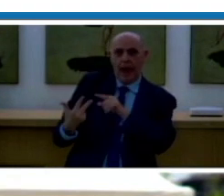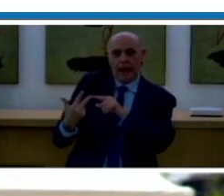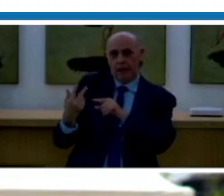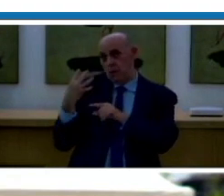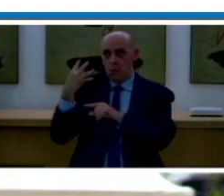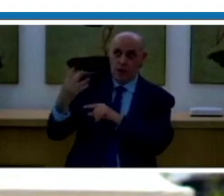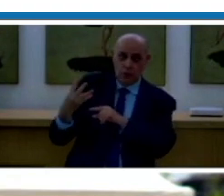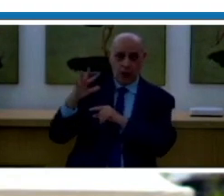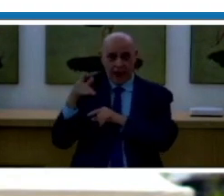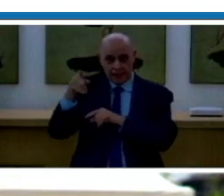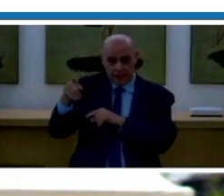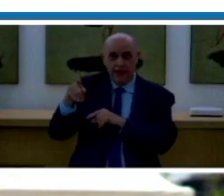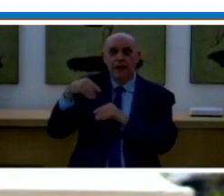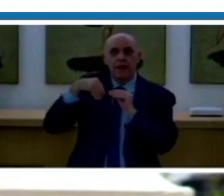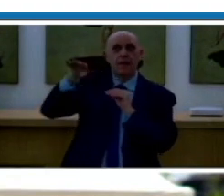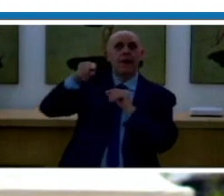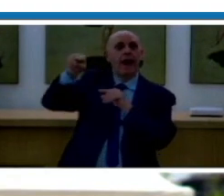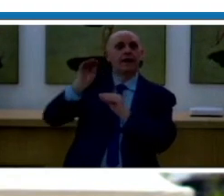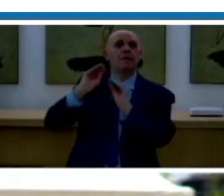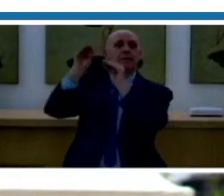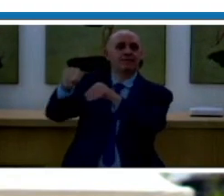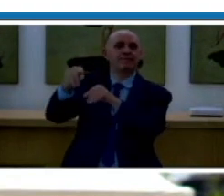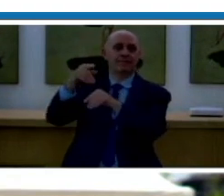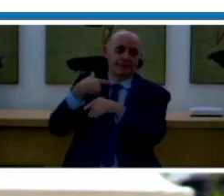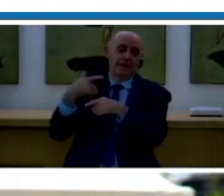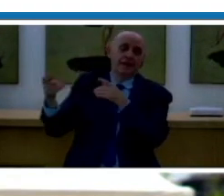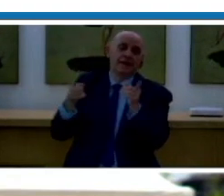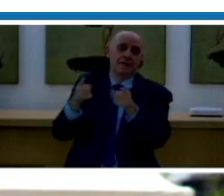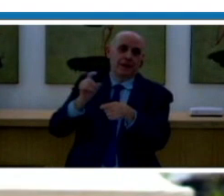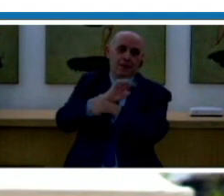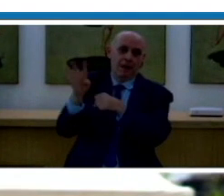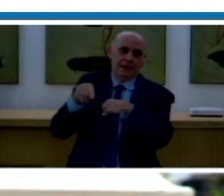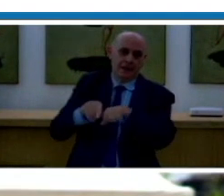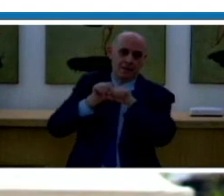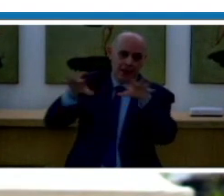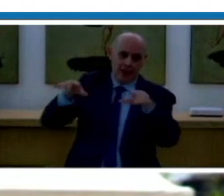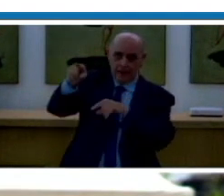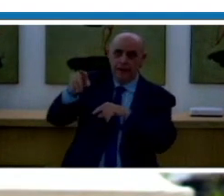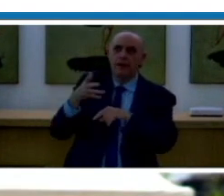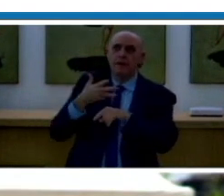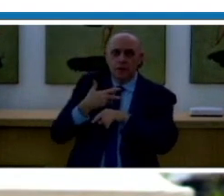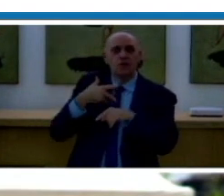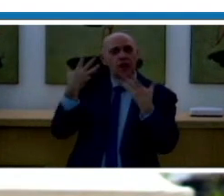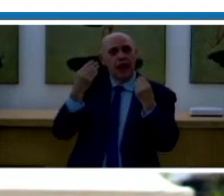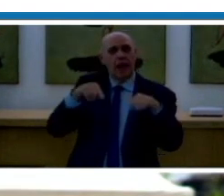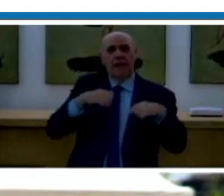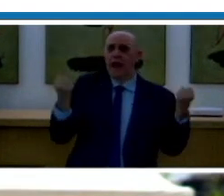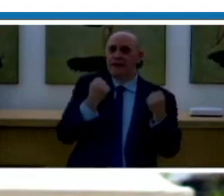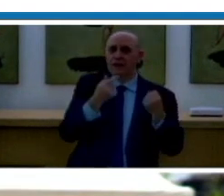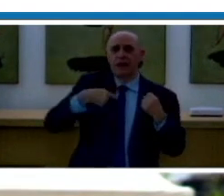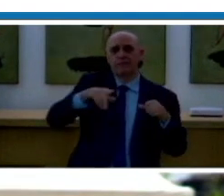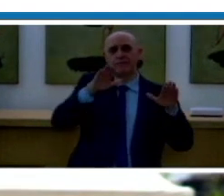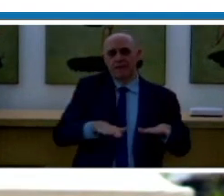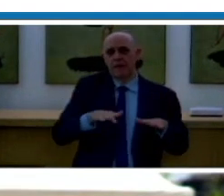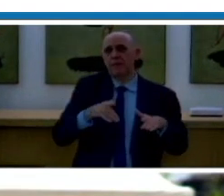quadriennio, contraddistinto dalla pandemia, perché ovviamente molte attività nostre si sono fermate, sia i corsi